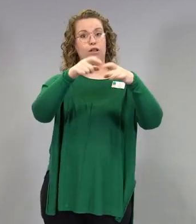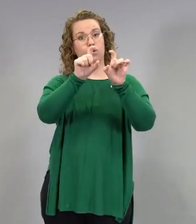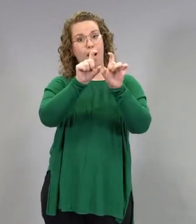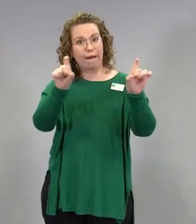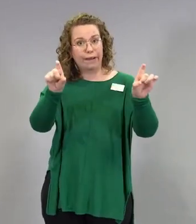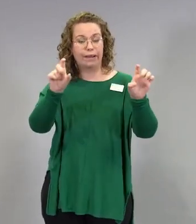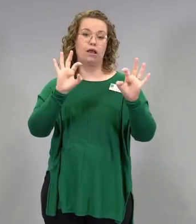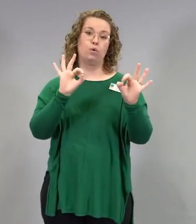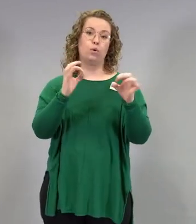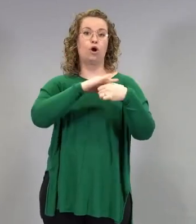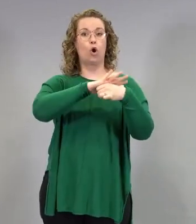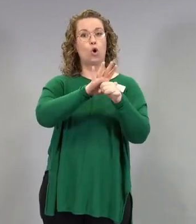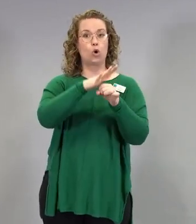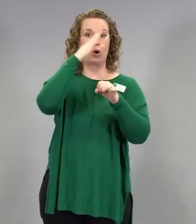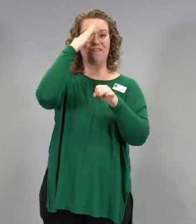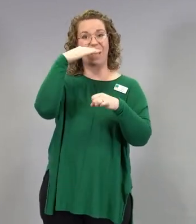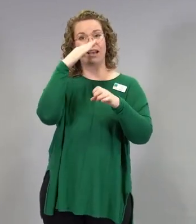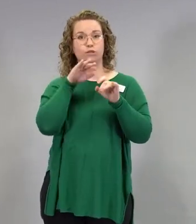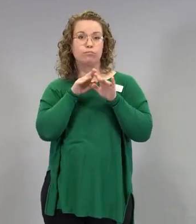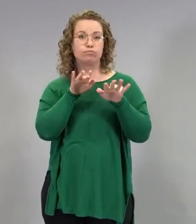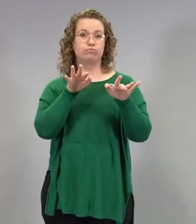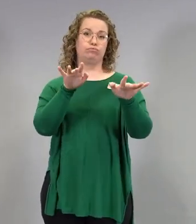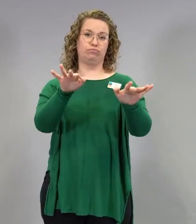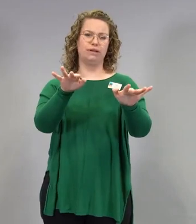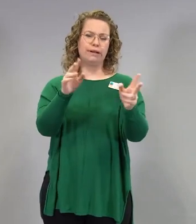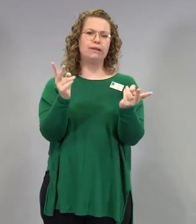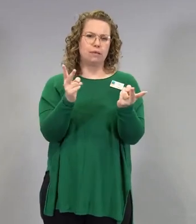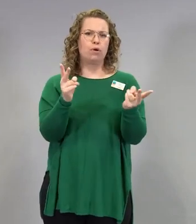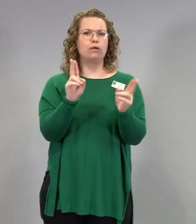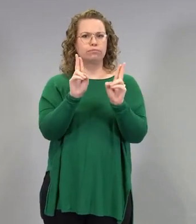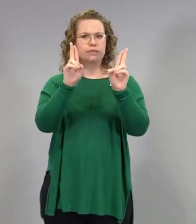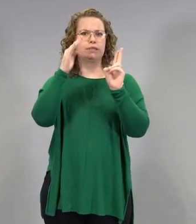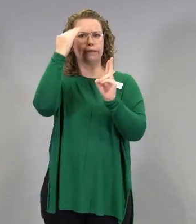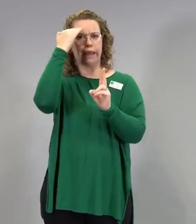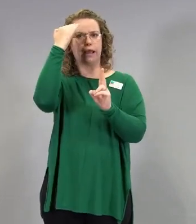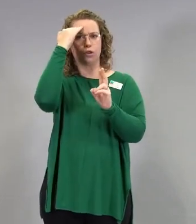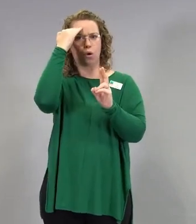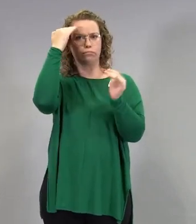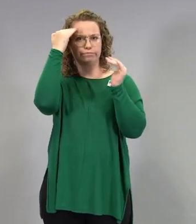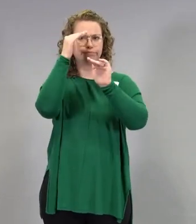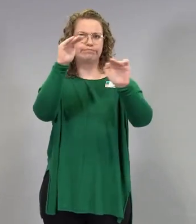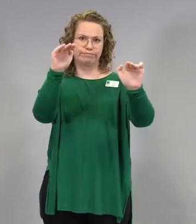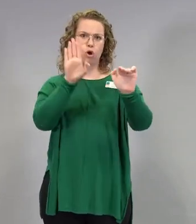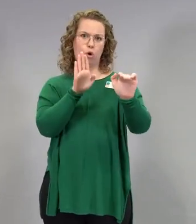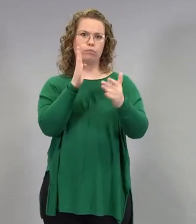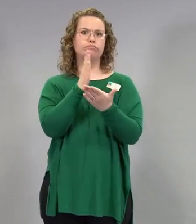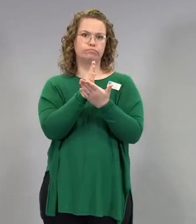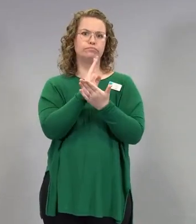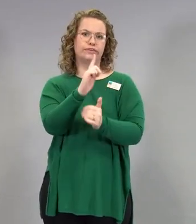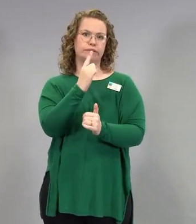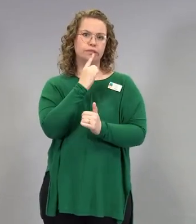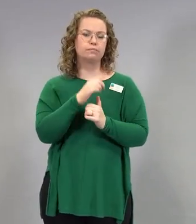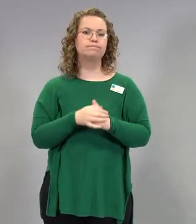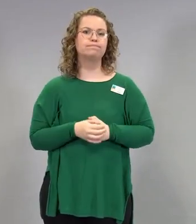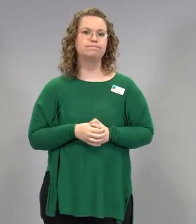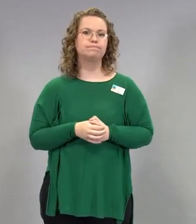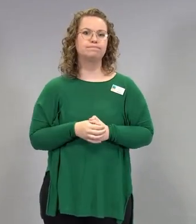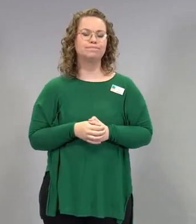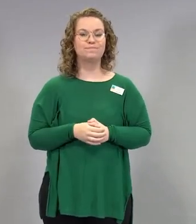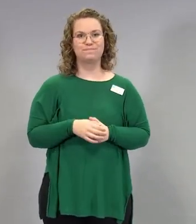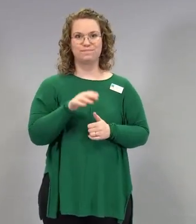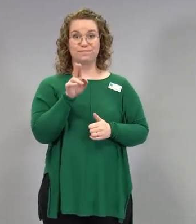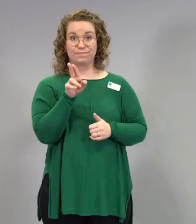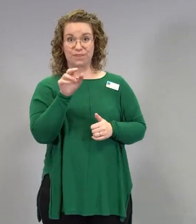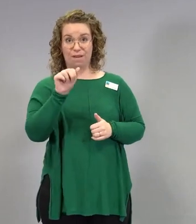rokotteet tehoaa. Varmaan tällainen tieto vastaa se. Haluatko Hanna